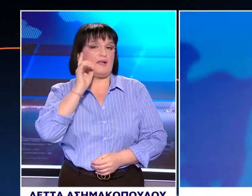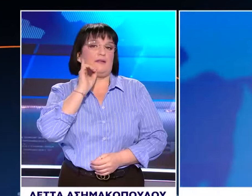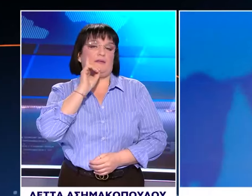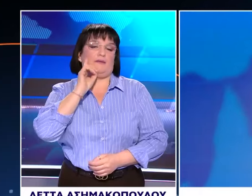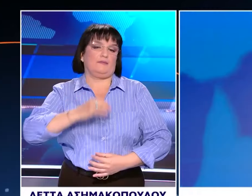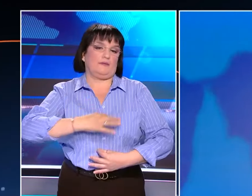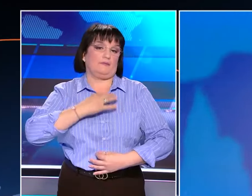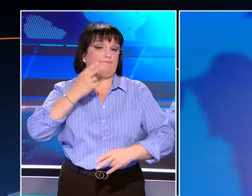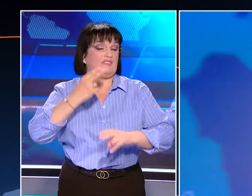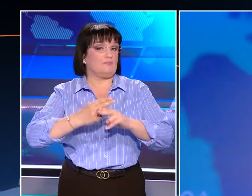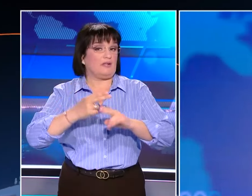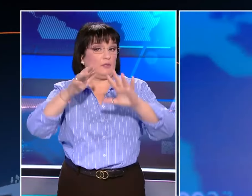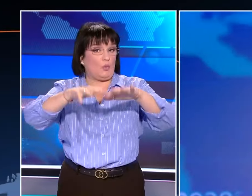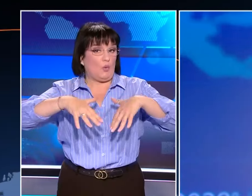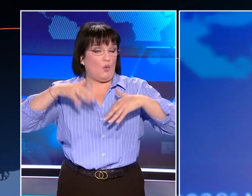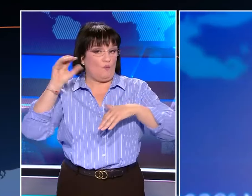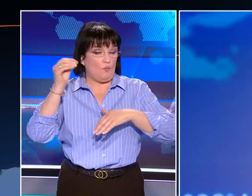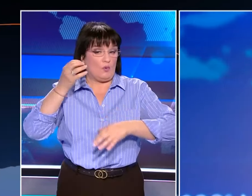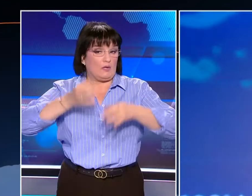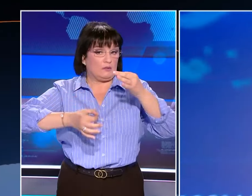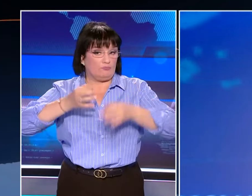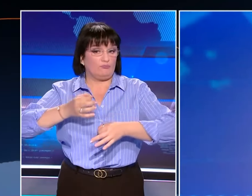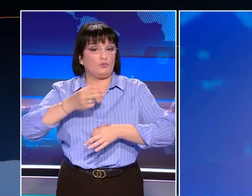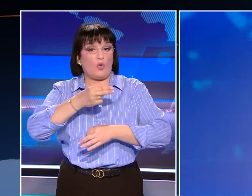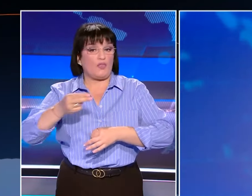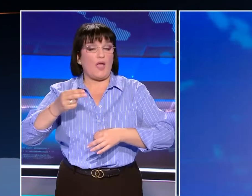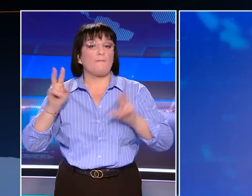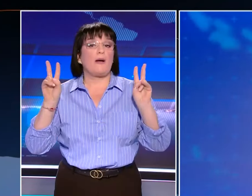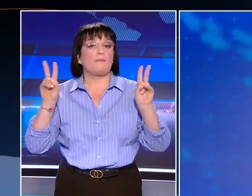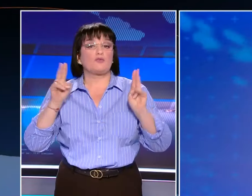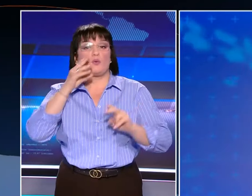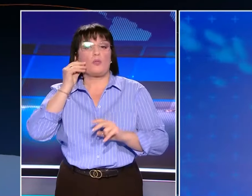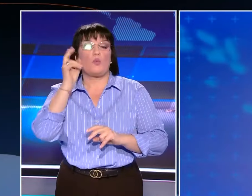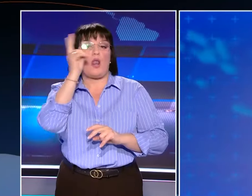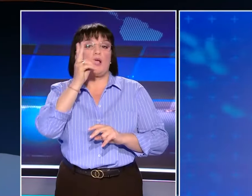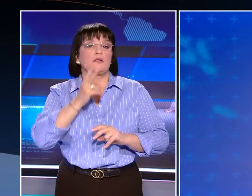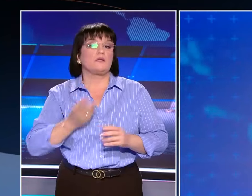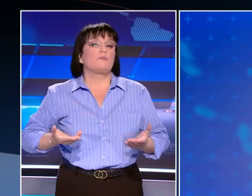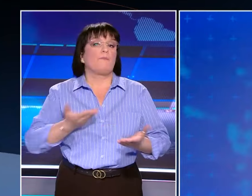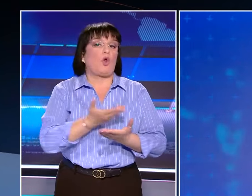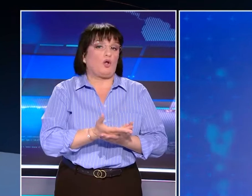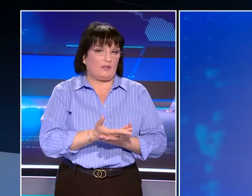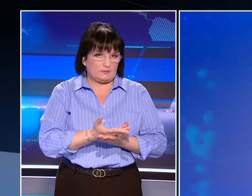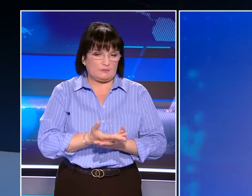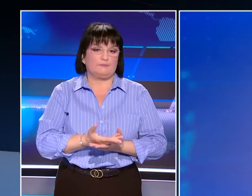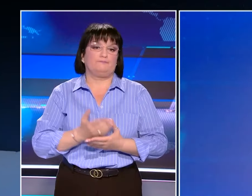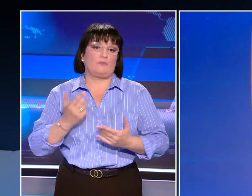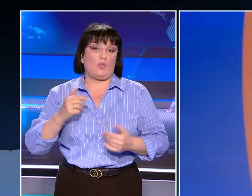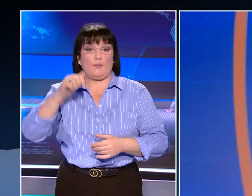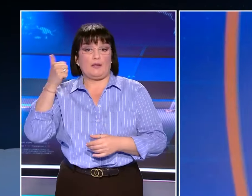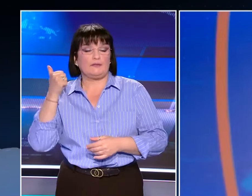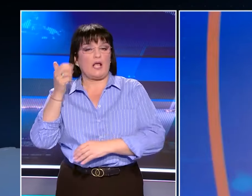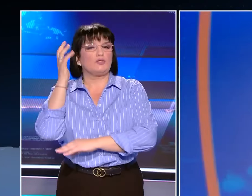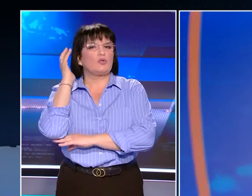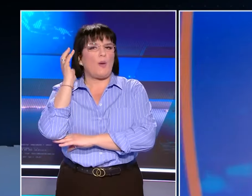Κορυφώνεται σήμερα η κοινοβουλευτική μάχη για την πρόταση δυσπιστίας κατά της κυβέρνησης. Χθες το θερμόμετρο χτύπησε κόκκινο στην